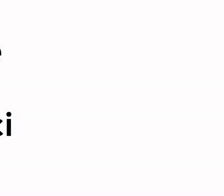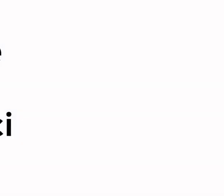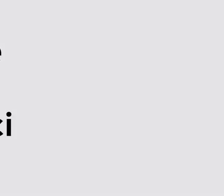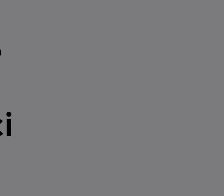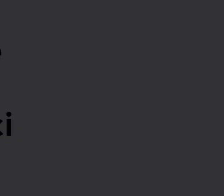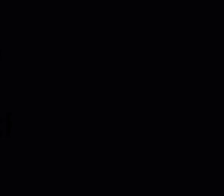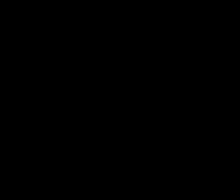Hej za broń